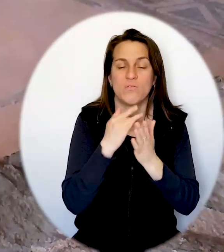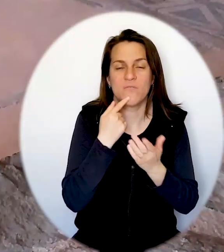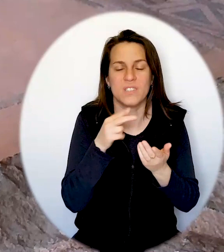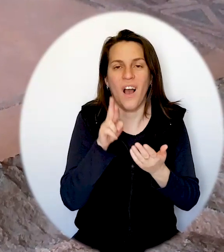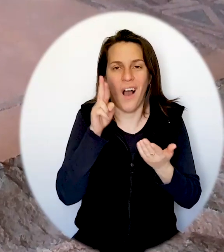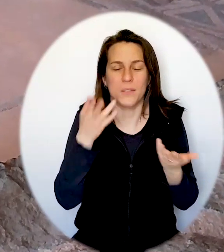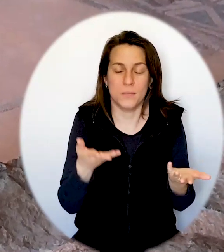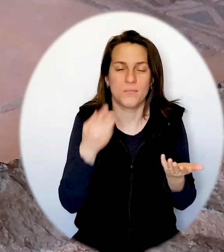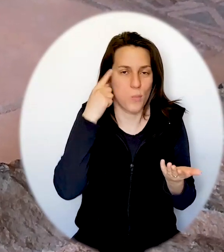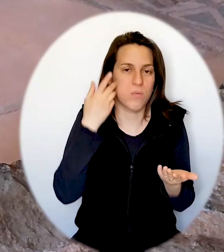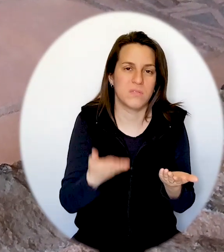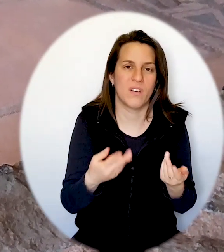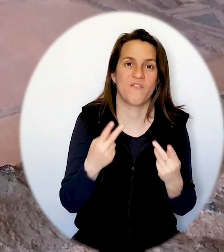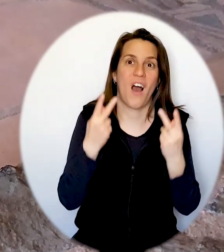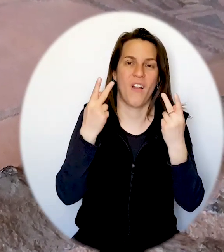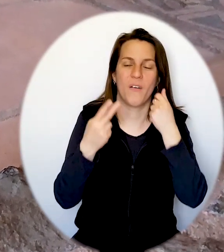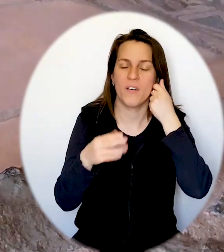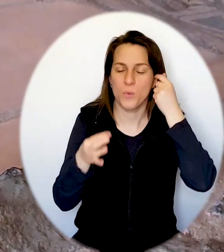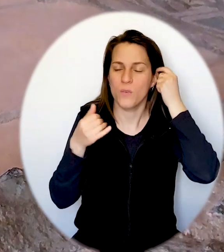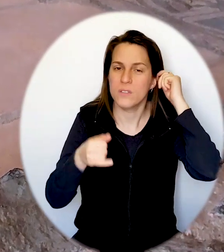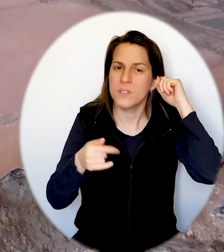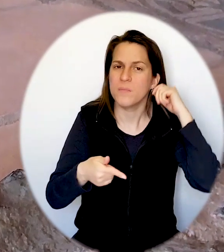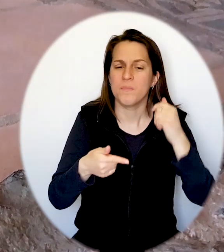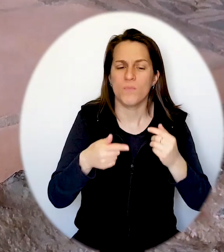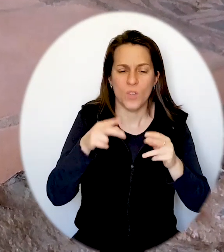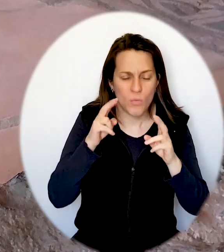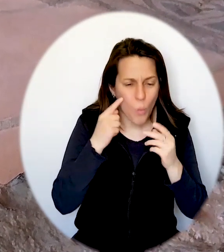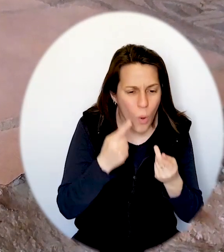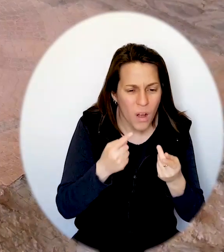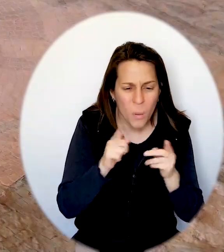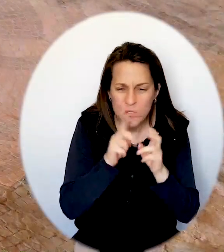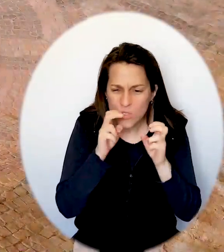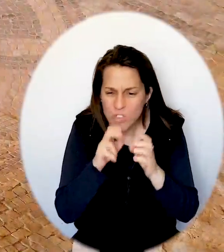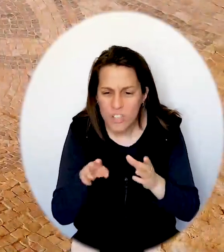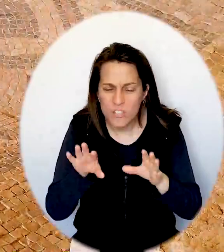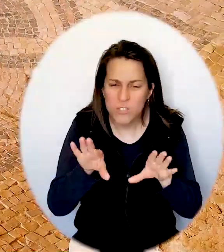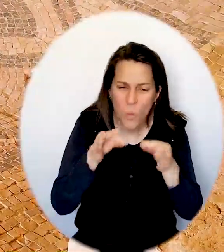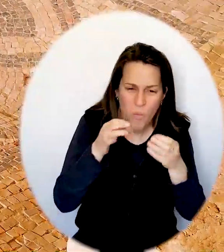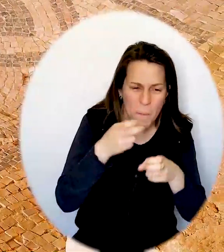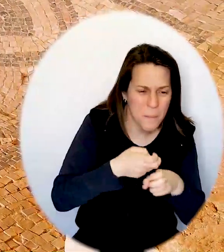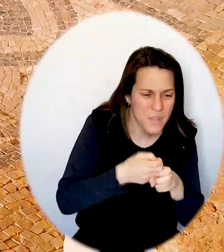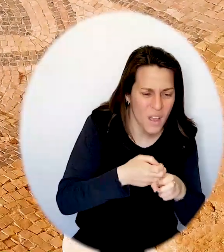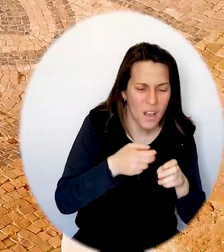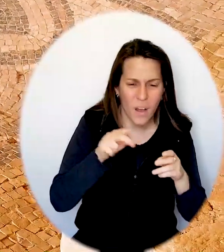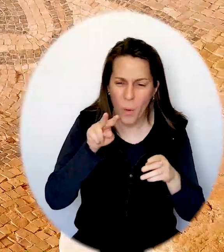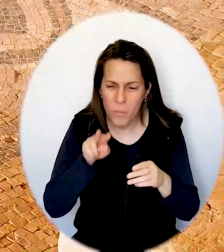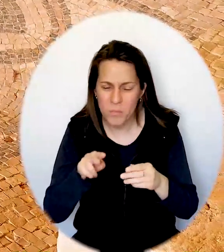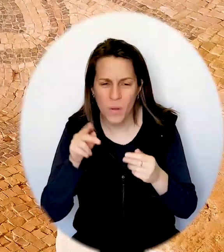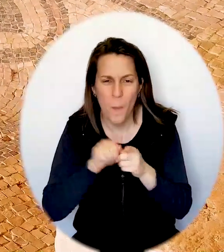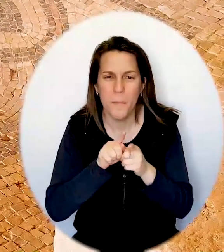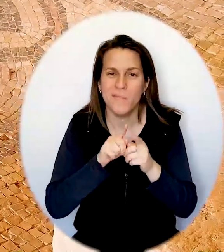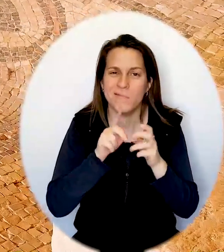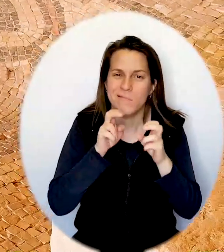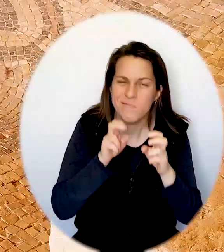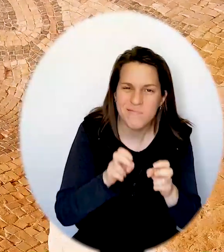siècle, nous donne beaucoup d'informations sur comment était le culte. Les gens se rendaient à la synagogue. C'était